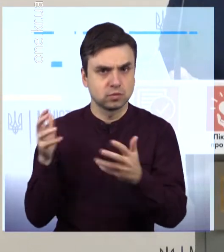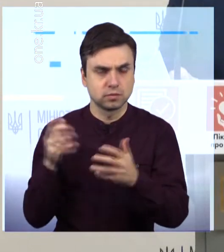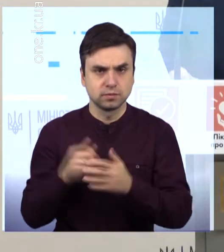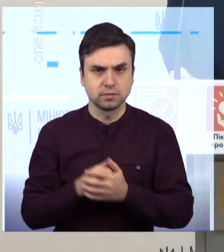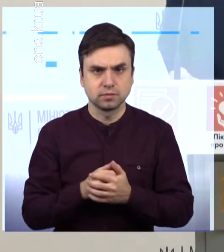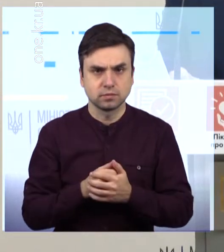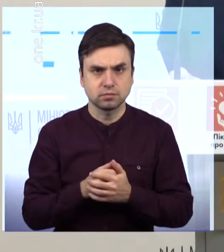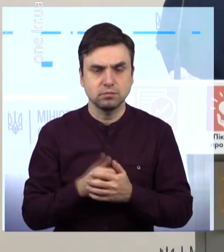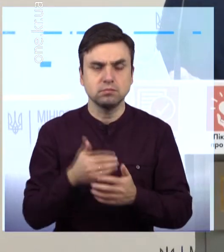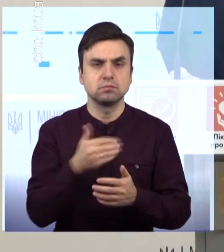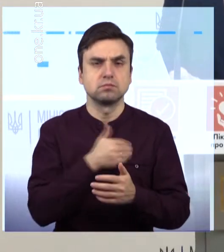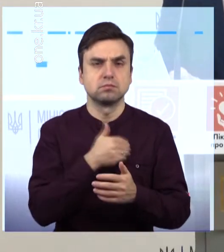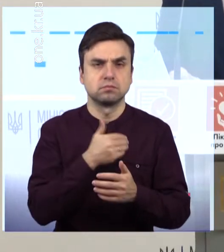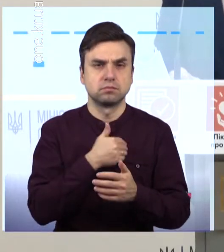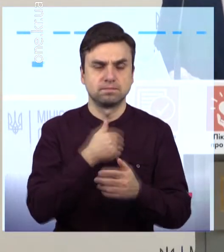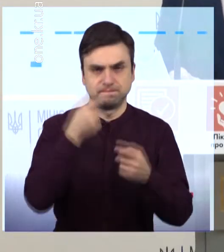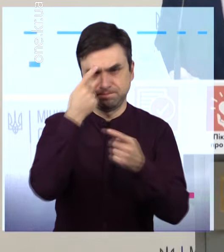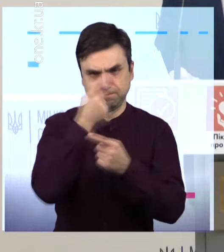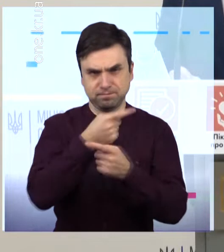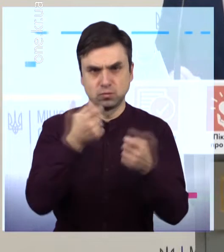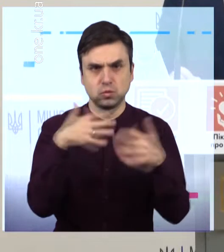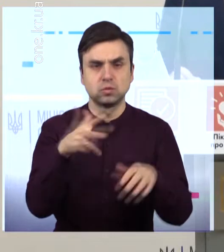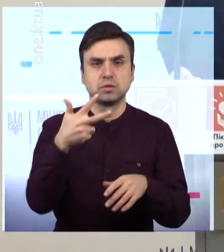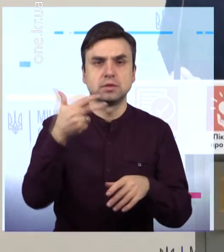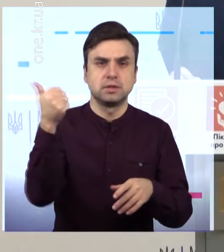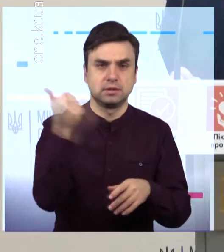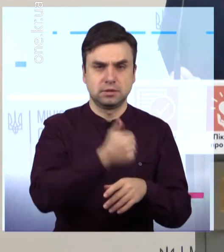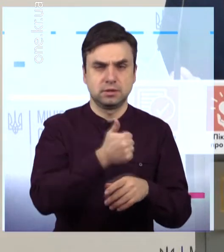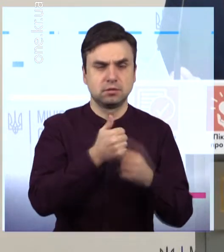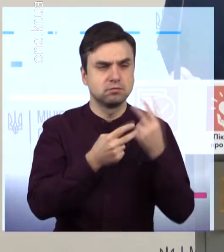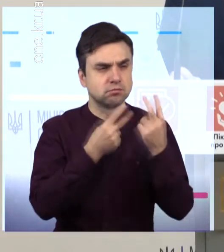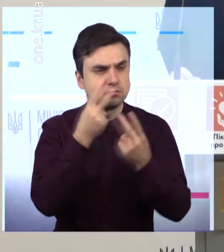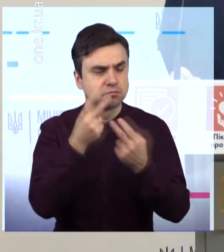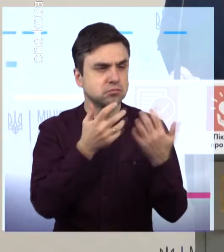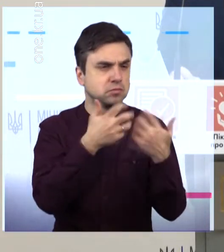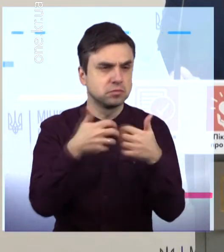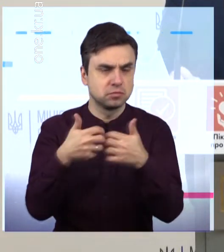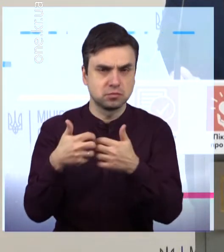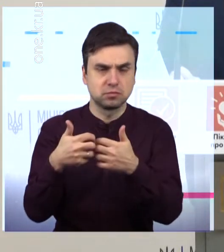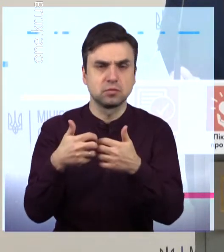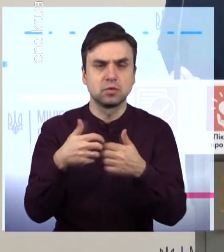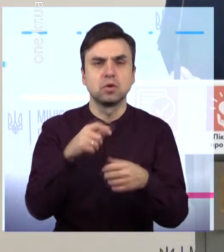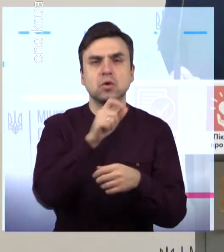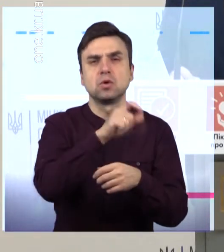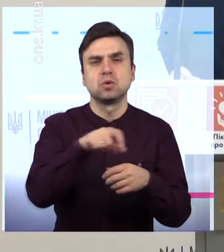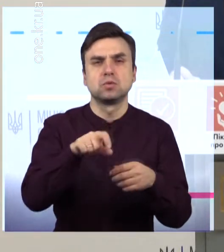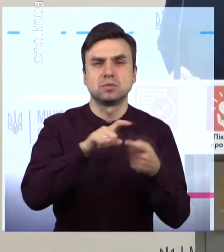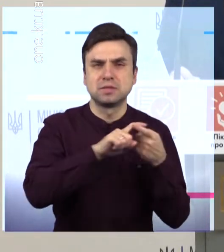третій тиждень поспіль ми бачимо зменшення кількості виявлених